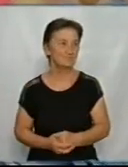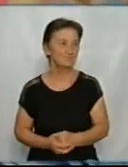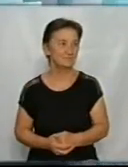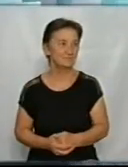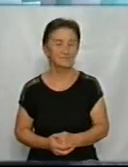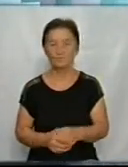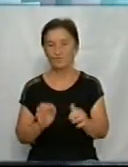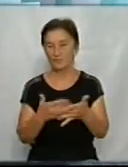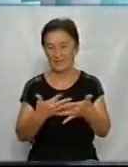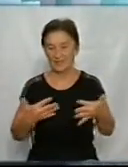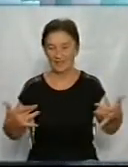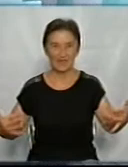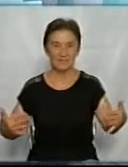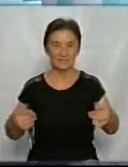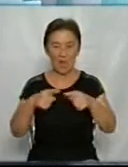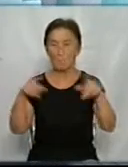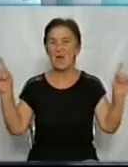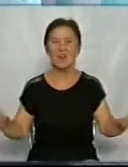тут різні пельоночки,